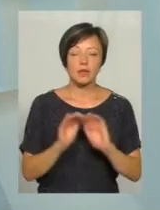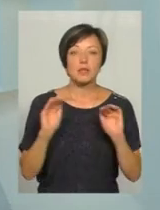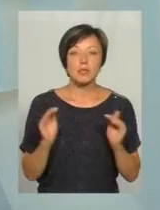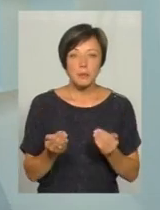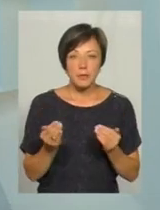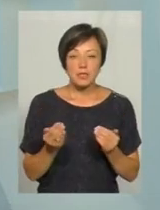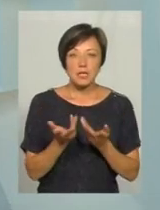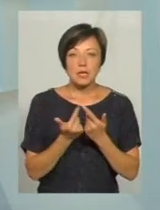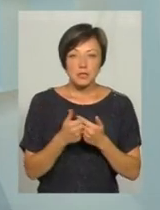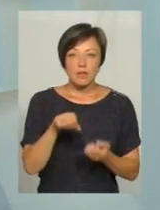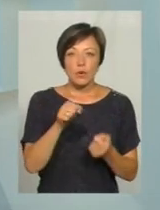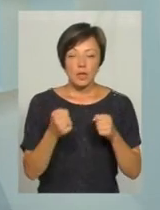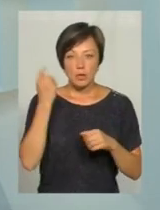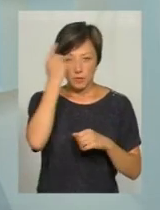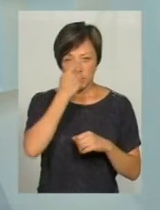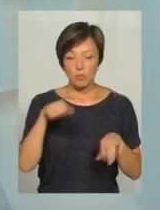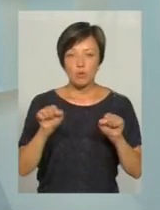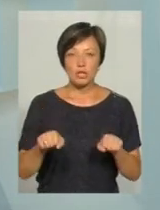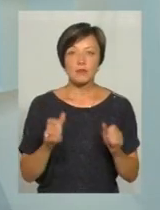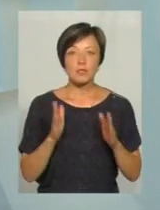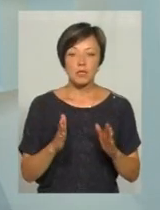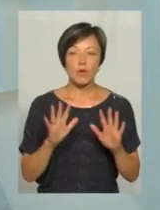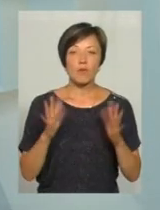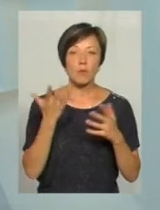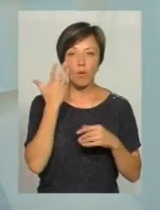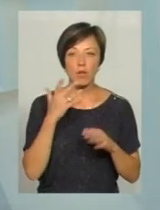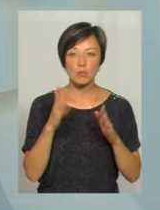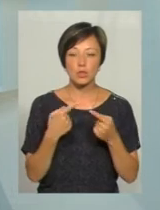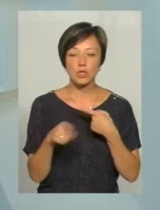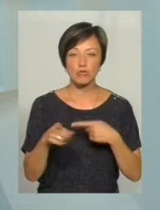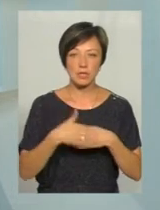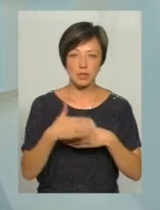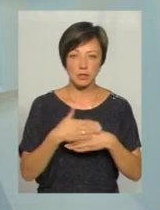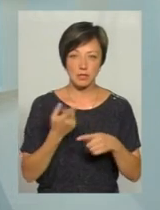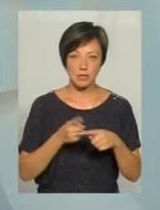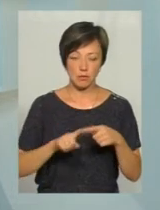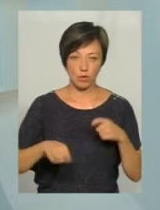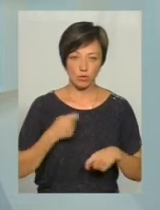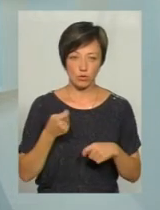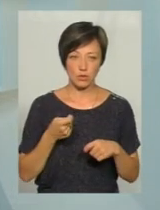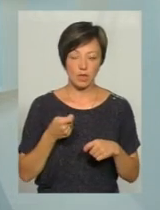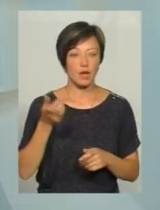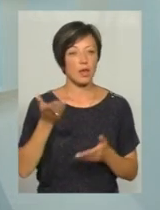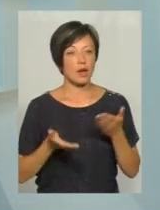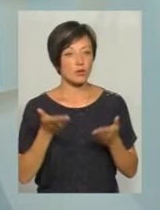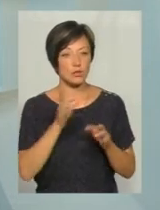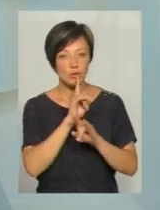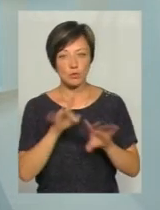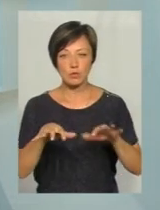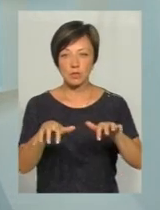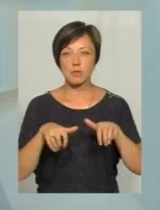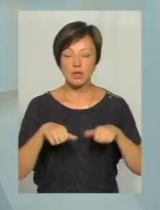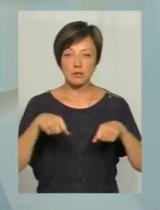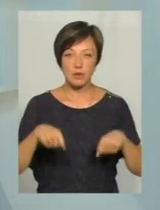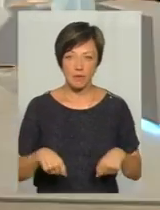Зменшення кількості водіїв на підпитку можливе тільки в випадку, коли будуть інші санкції за дане правопорушення. Якщо не буде забиратися